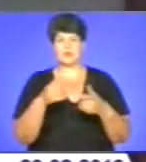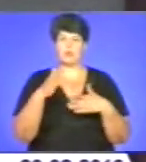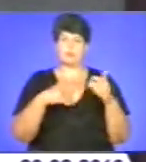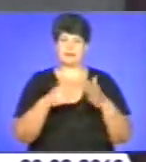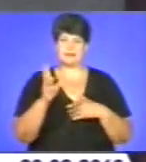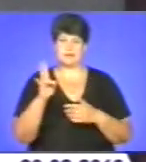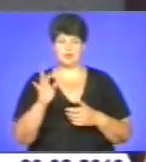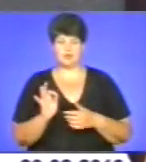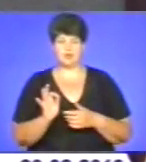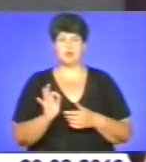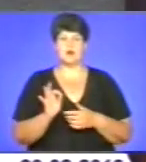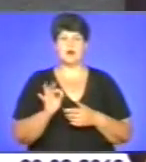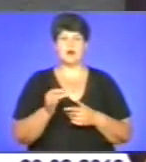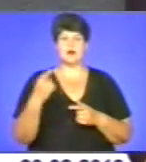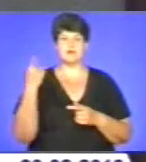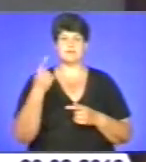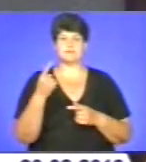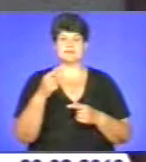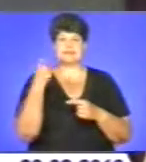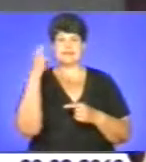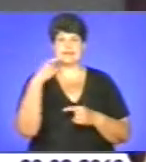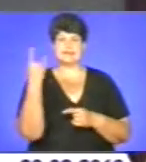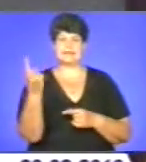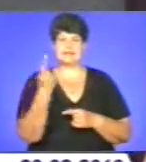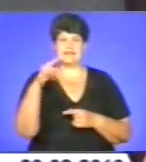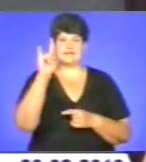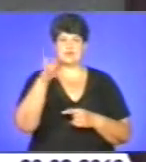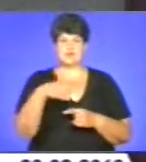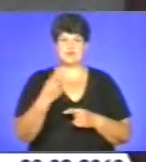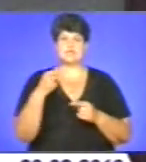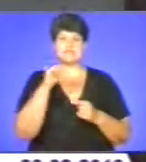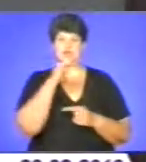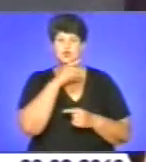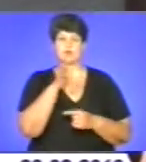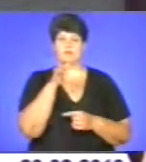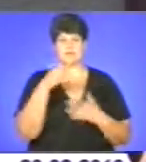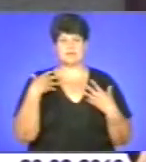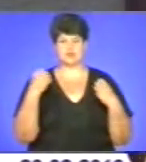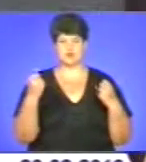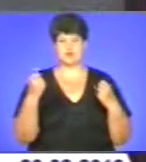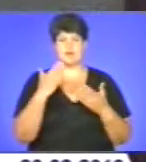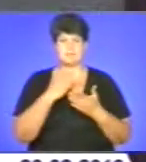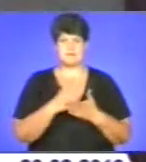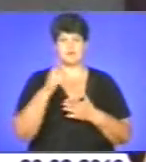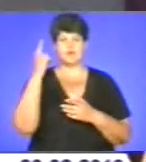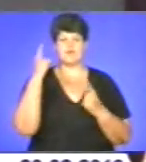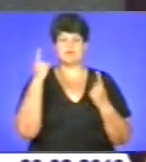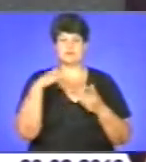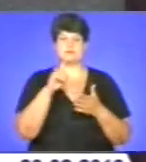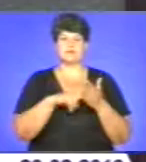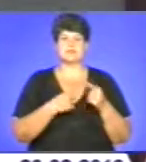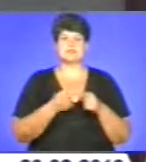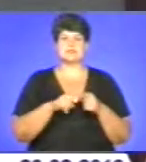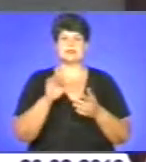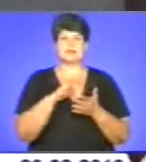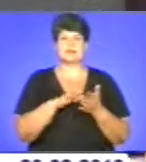А принцип оцього єдиного вікна, напевно, що зуміє зекономити людям як час, так і здоров'я. І маємо велике сподівання, що цей центр